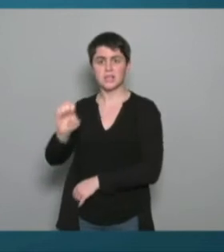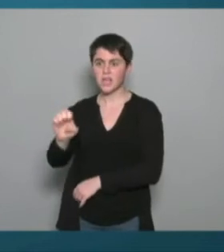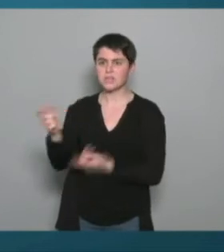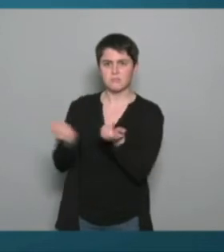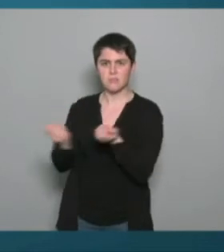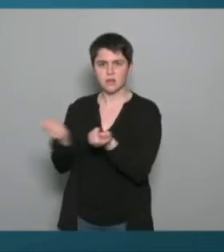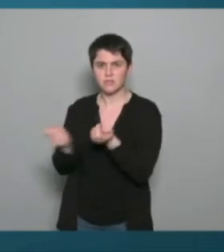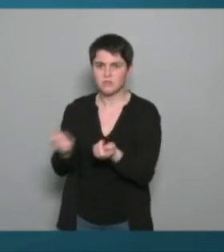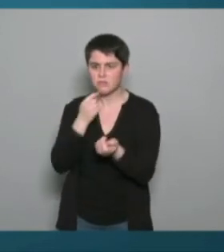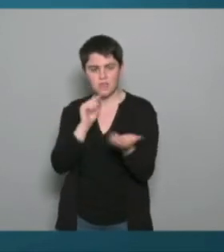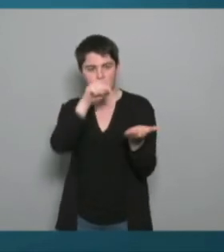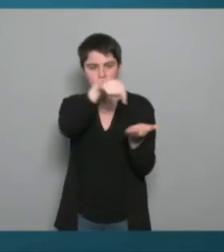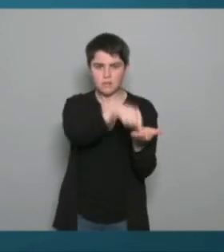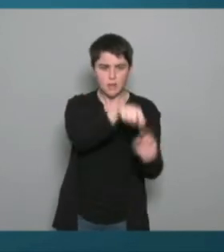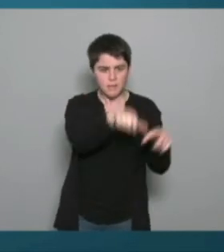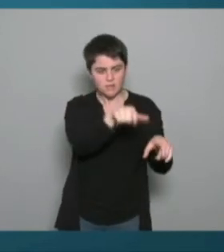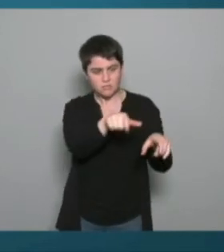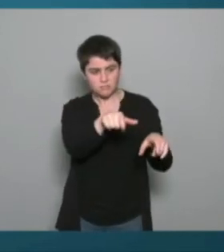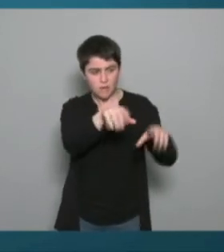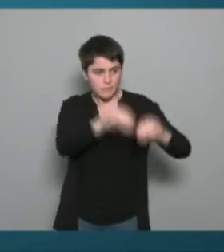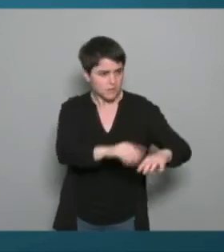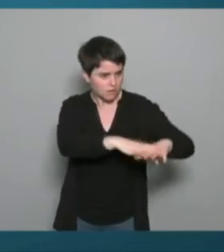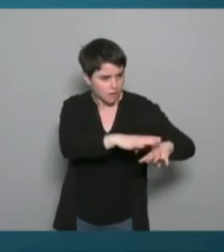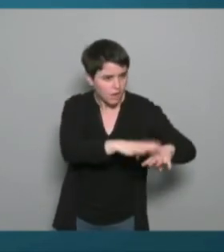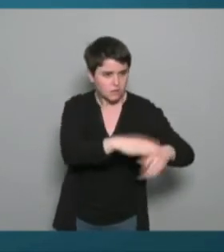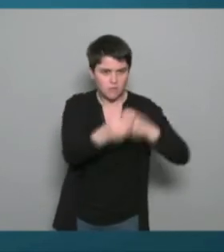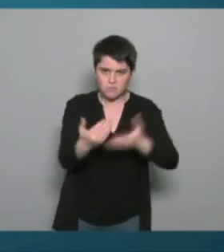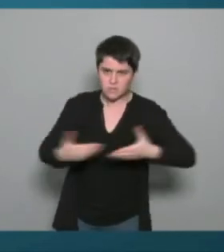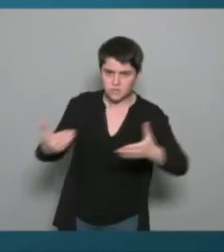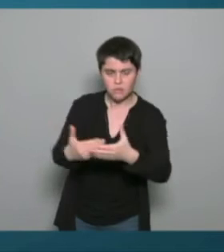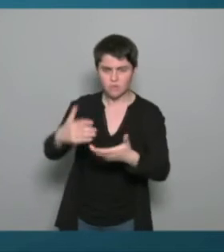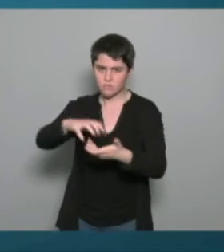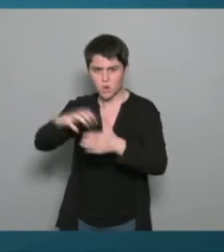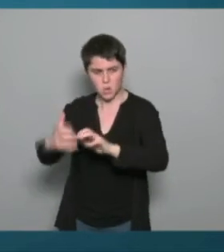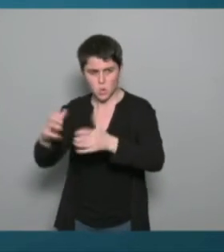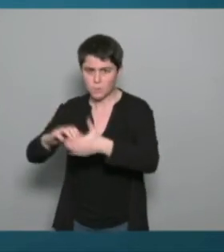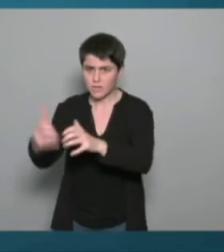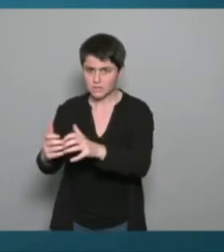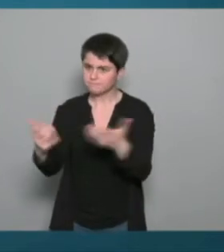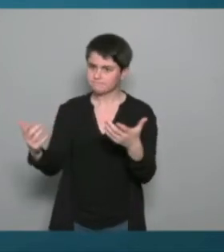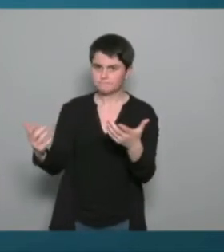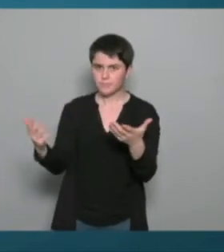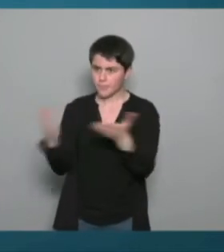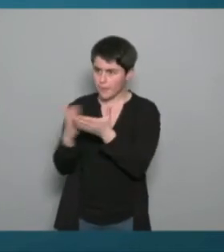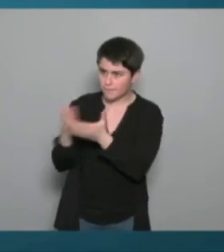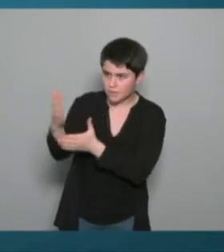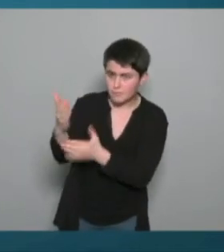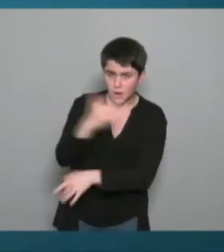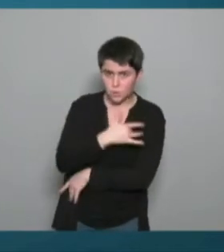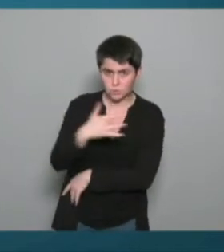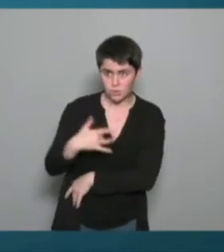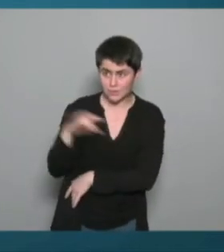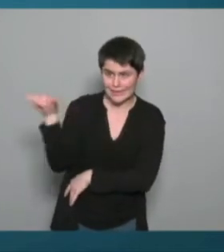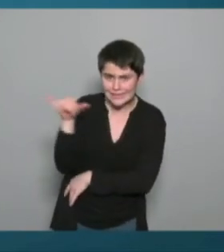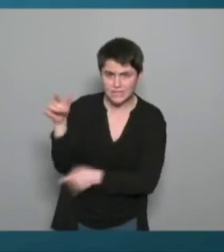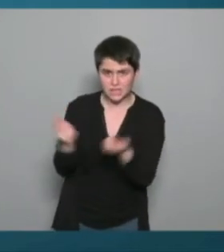complexes finalement dans ces parcours de santé finalement est-ce que l'enseignant à pas peut être à un moment donné un acteur un